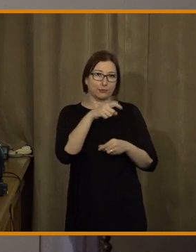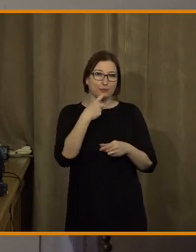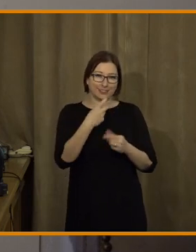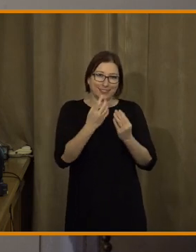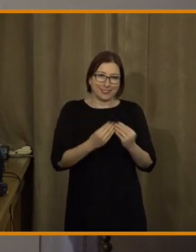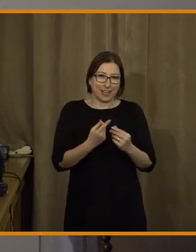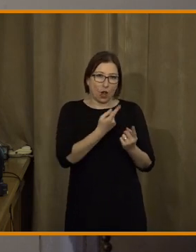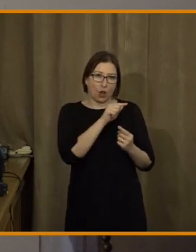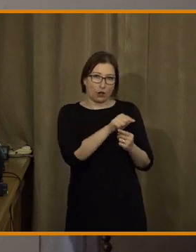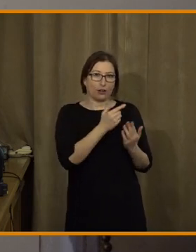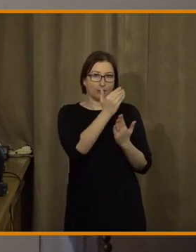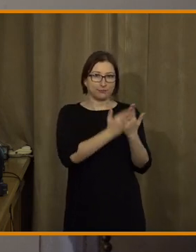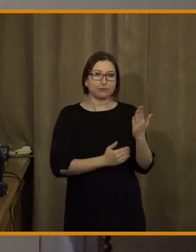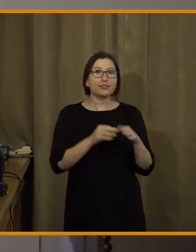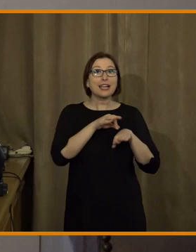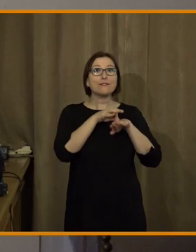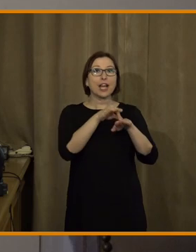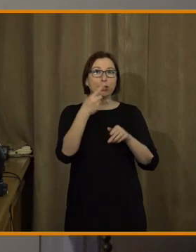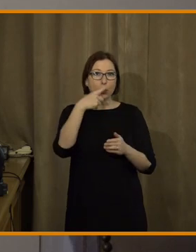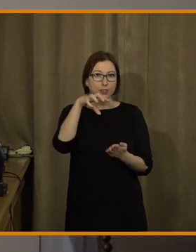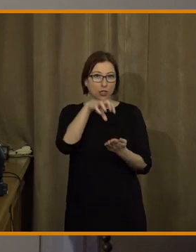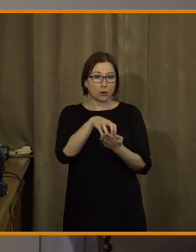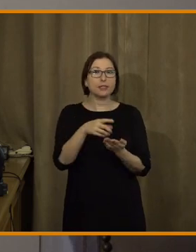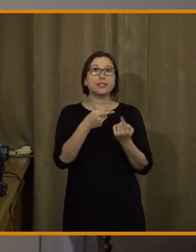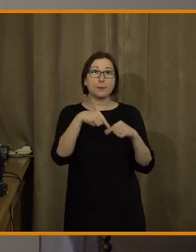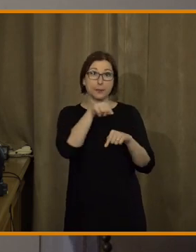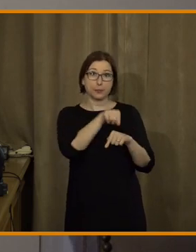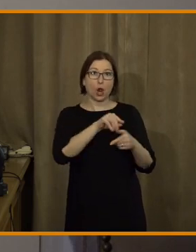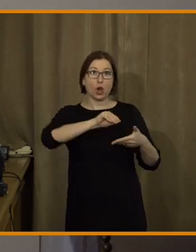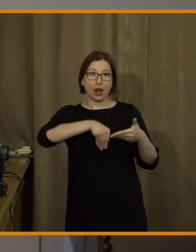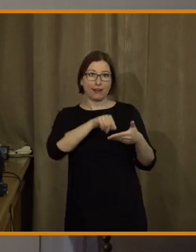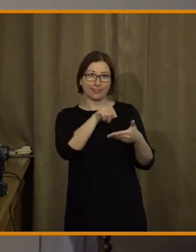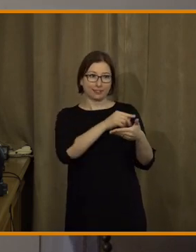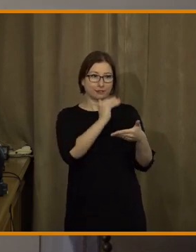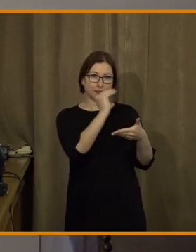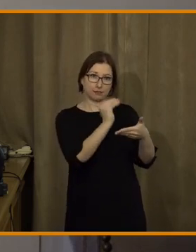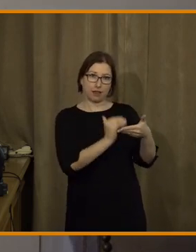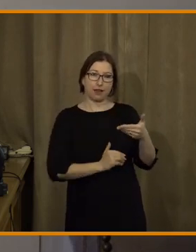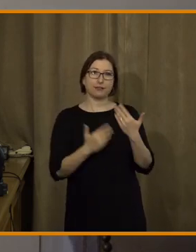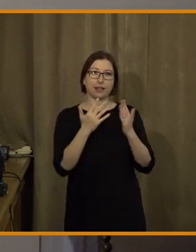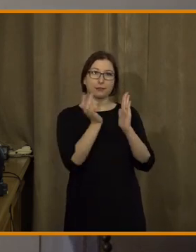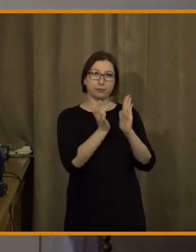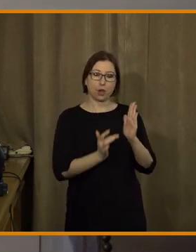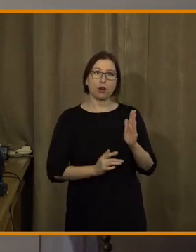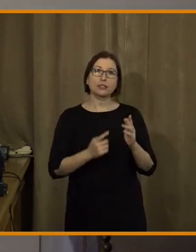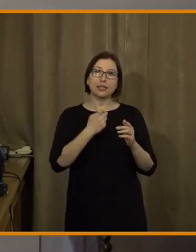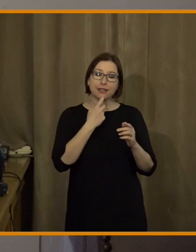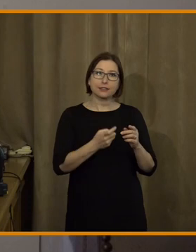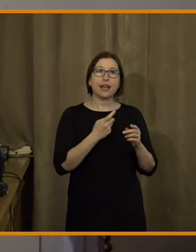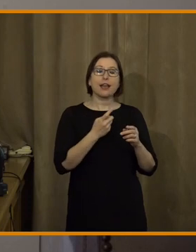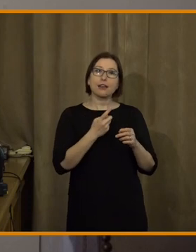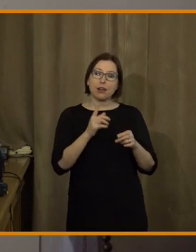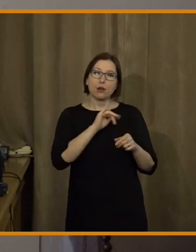ta vedoucí komise pro tuto chartu řekla, že umělá inteligence může poskytovat